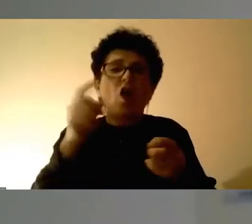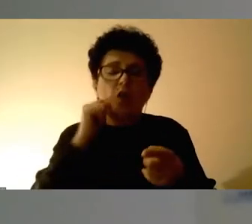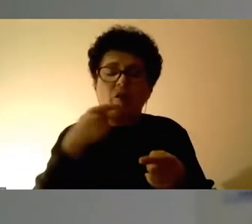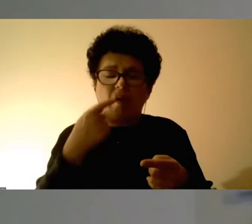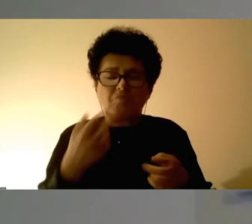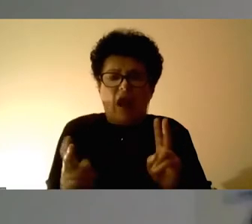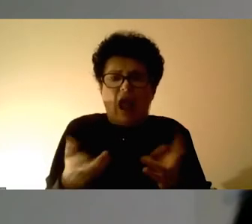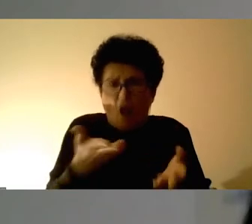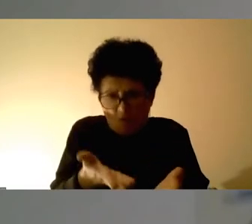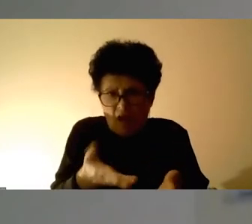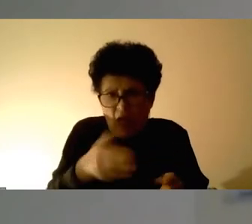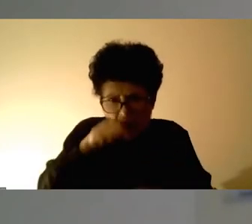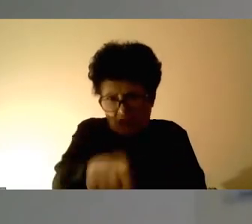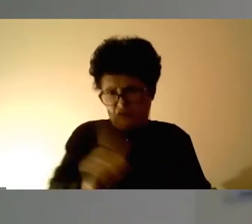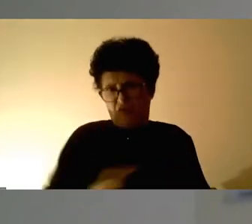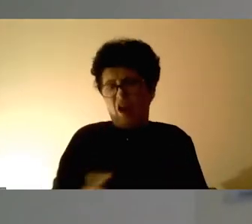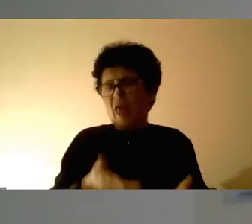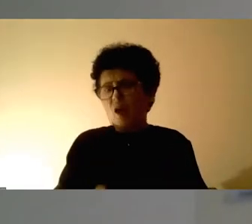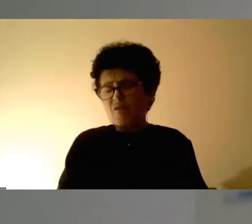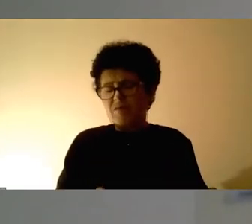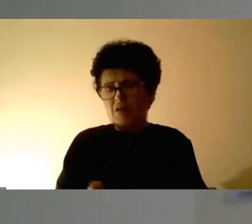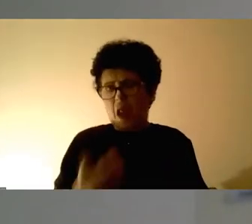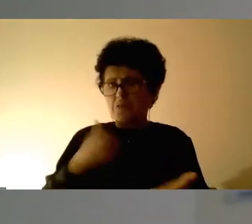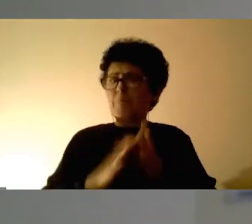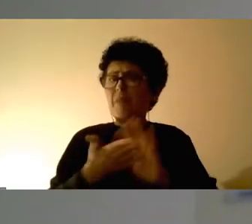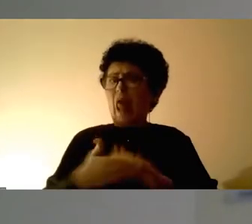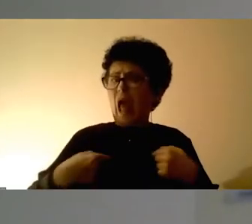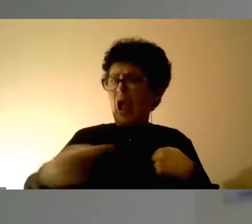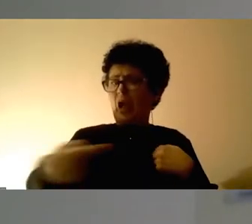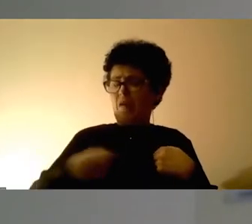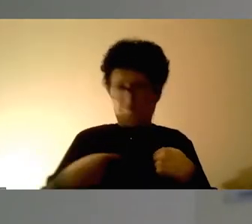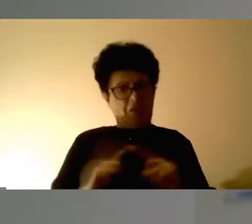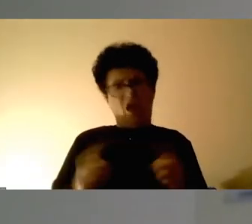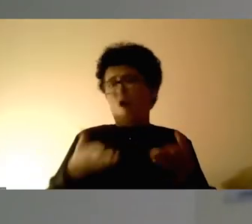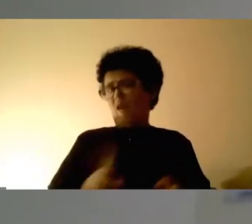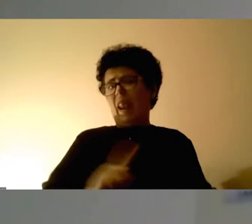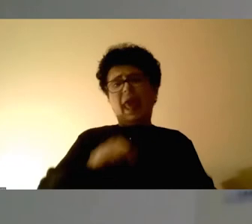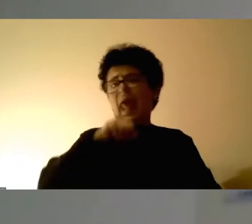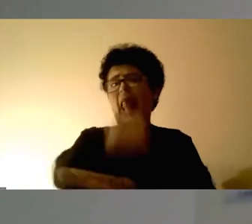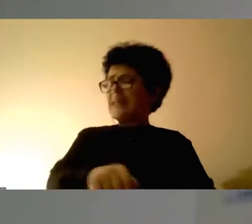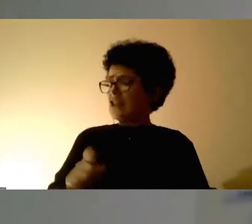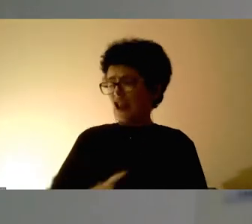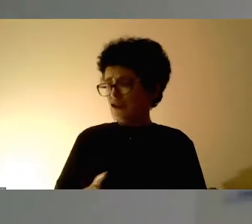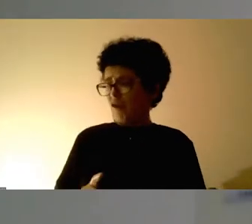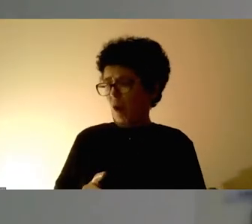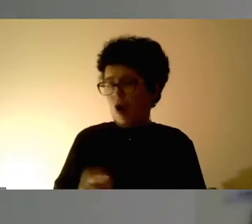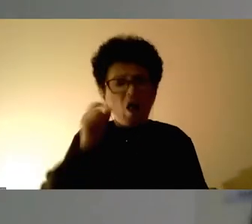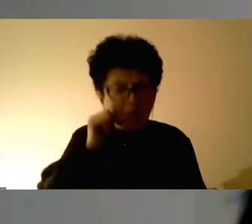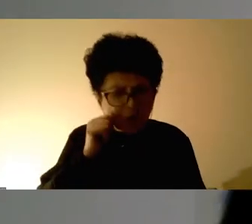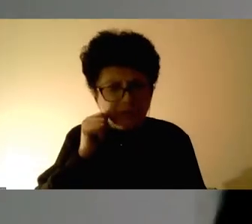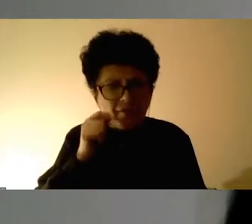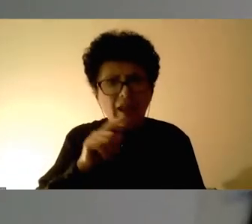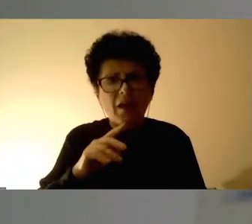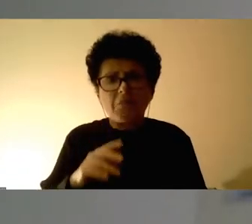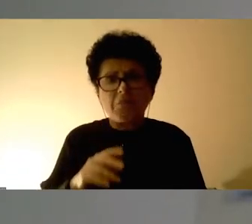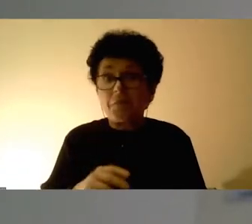може да е тоа населство. Ние сме во брак и тоа не може во некој случај да е населство, под кое што подразбираме.